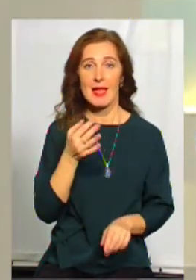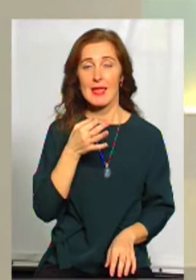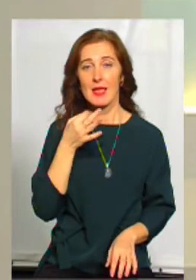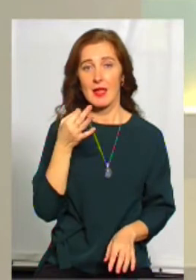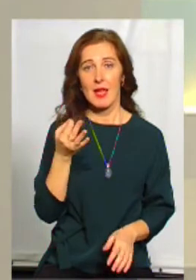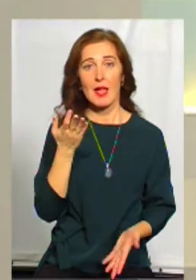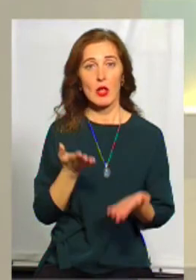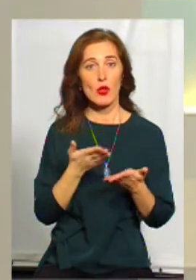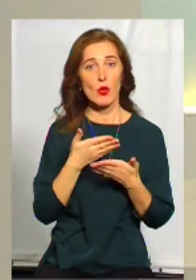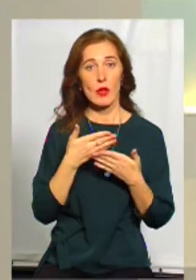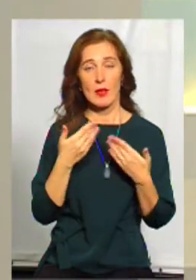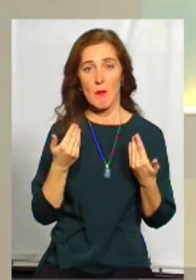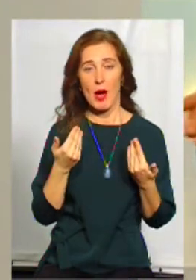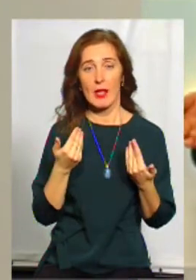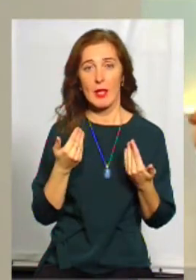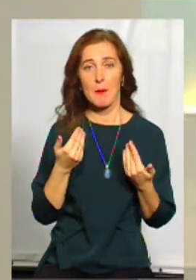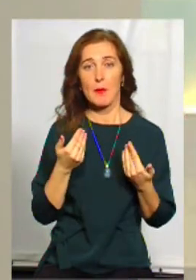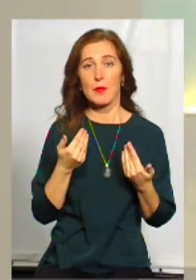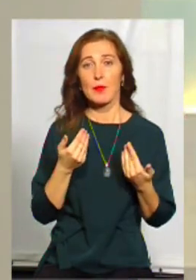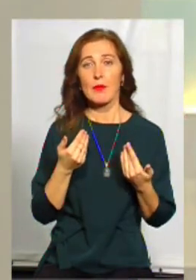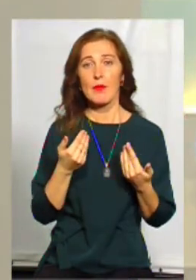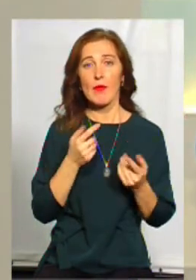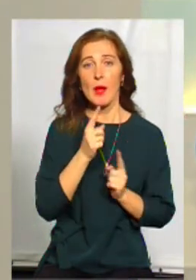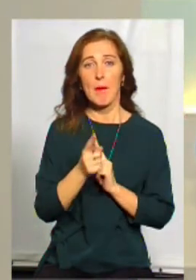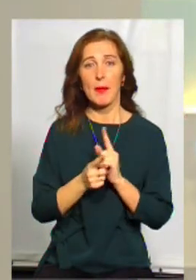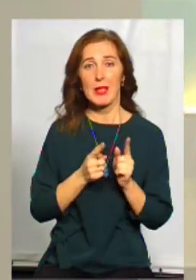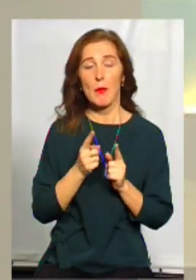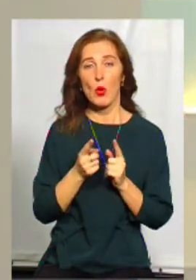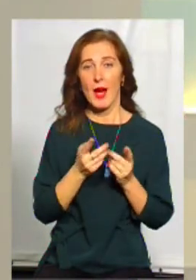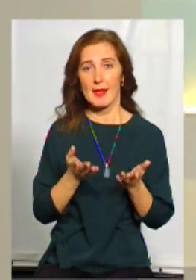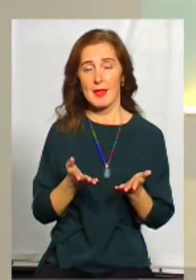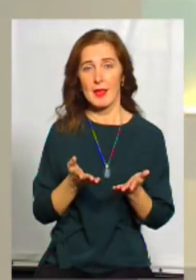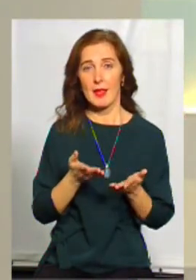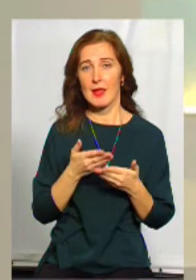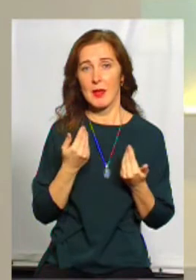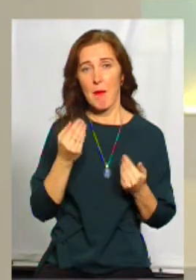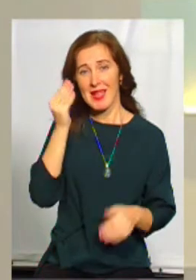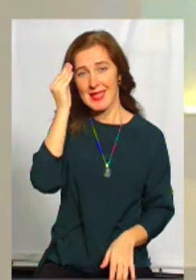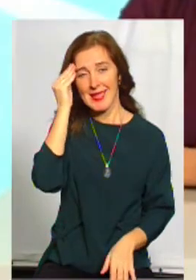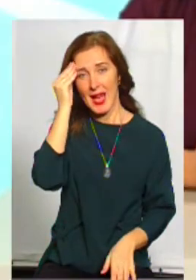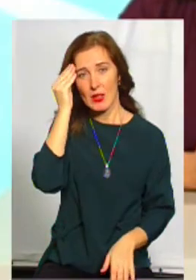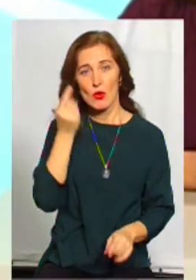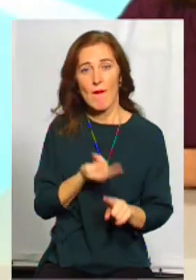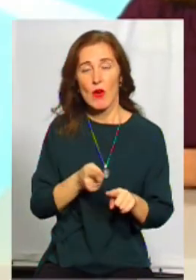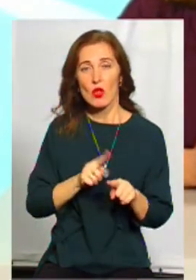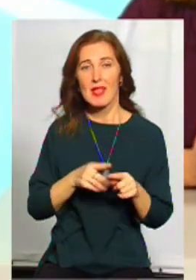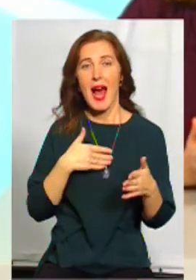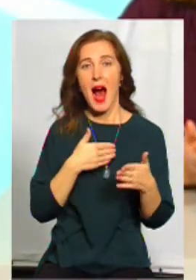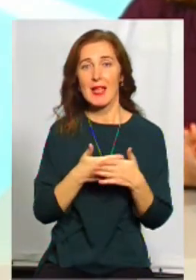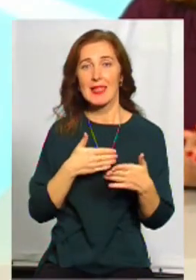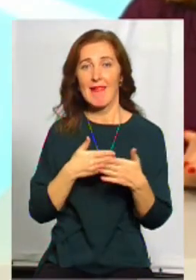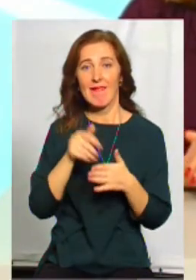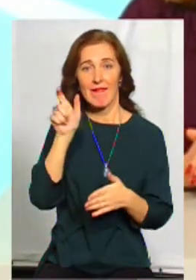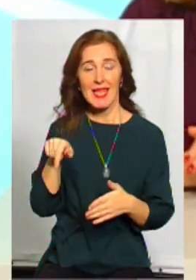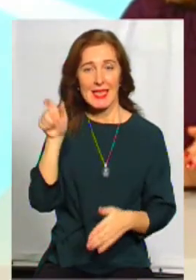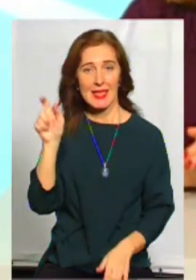якщо немає об'єкту маніпуляції, то, напевно, що немає і сенсу маніпулювати. Оці активісти, можливо,